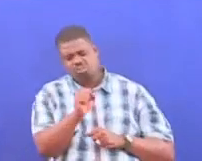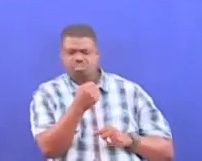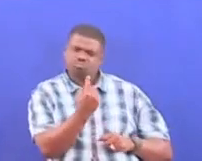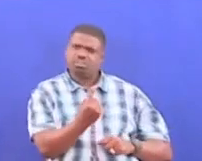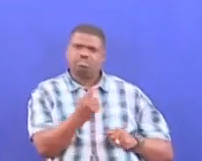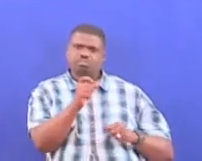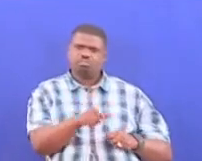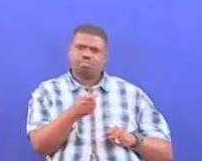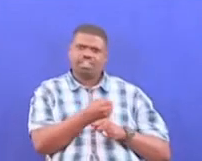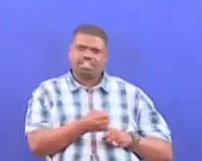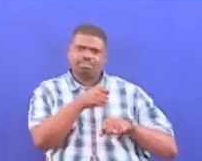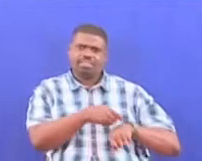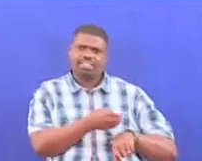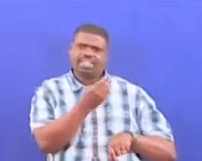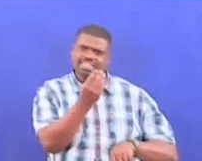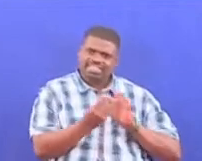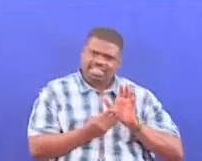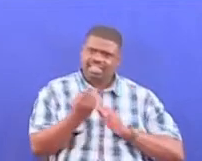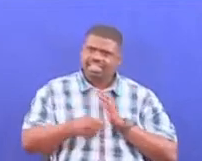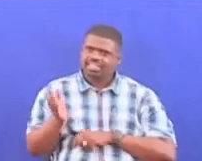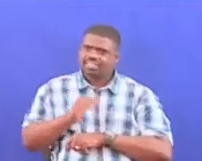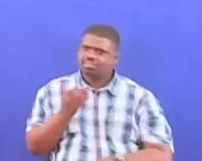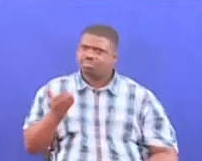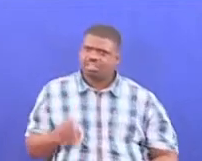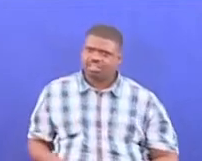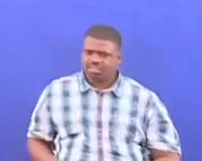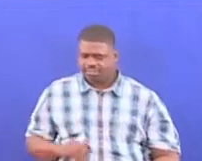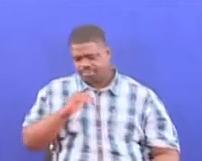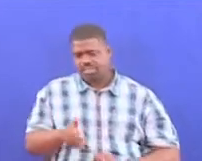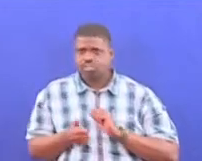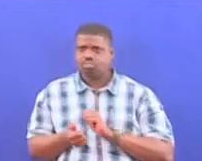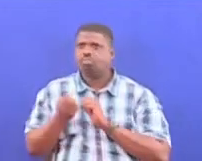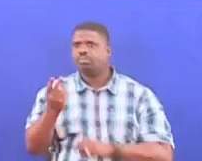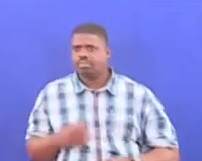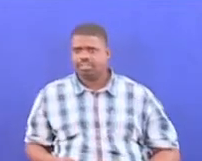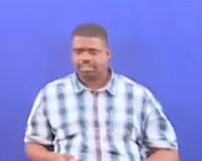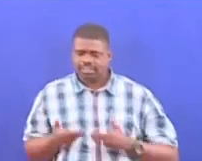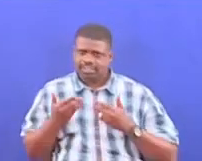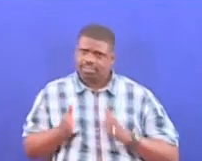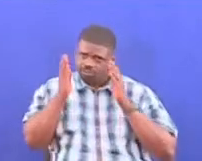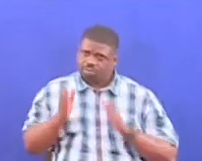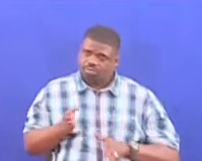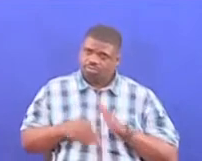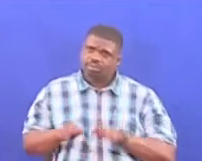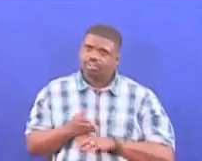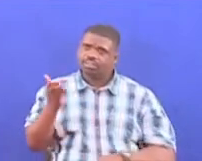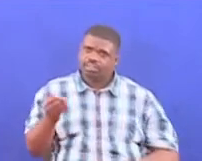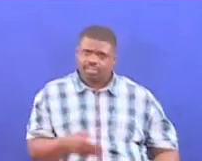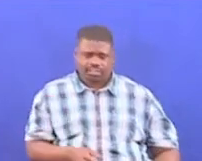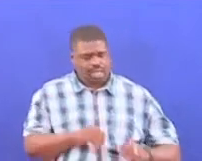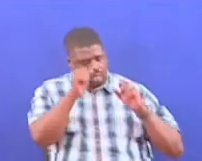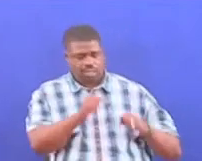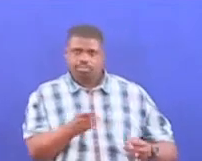masatisa, dania ziku tano, kwa miezi kuminambili. So, mwisho mwenye kiti, lazima kama taifa.